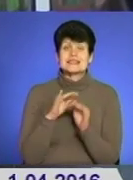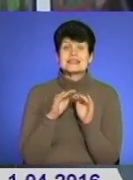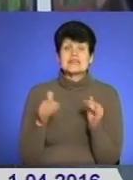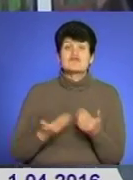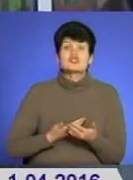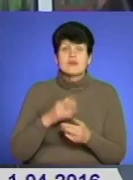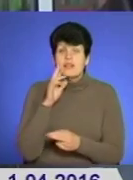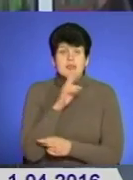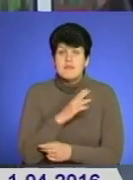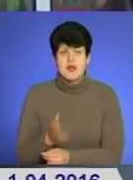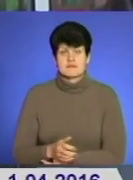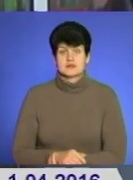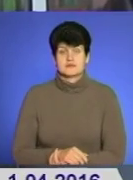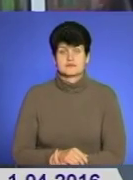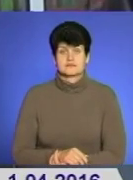життя неправильний.